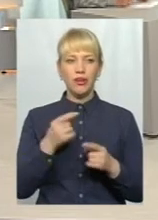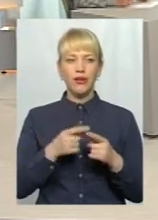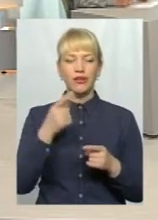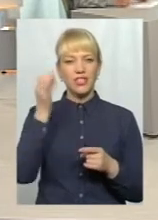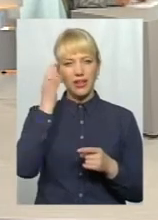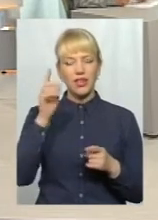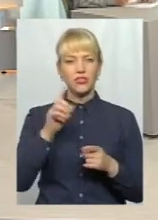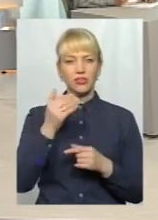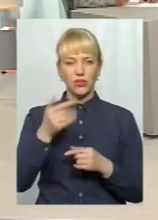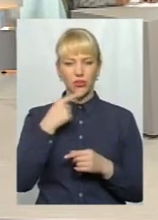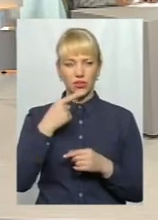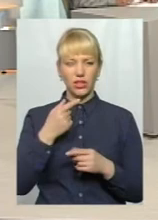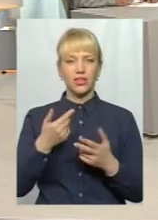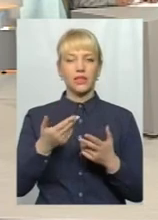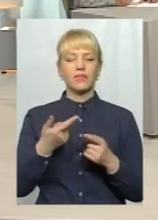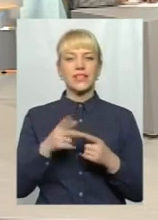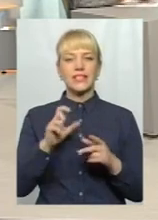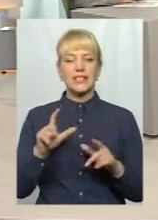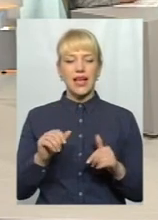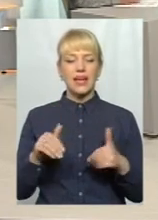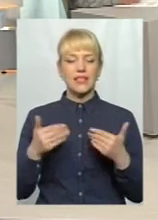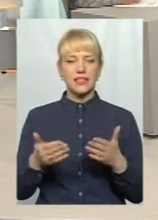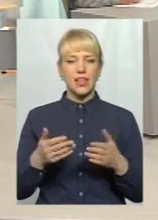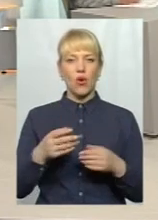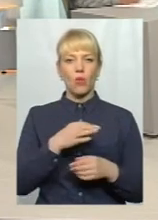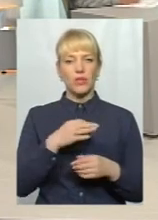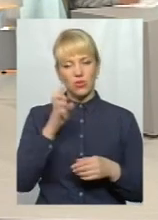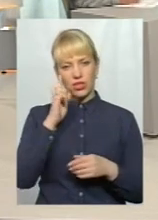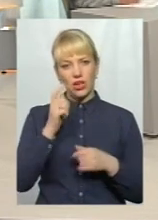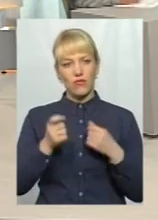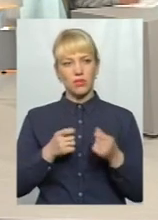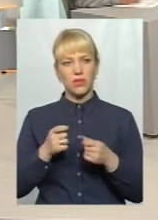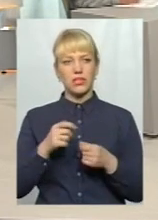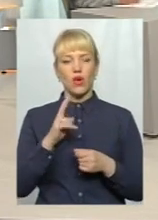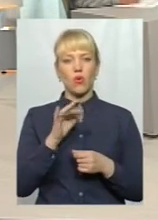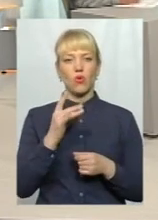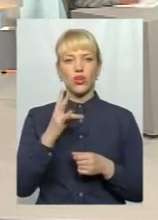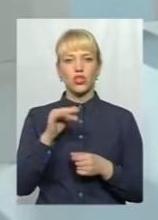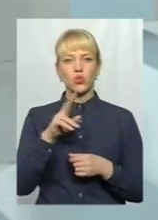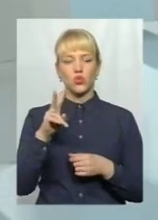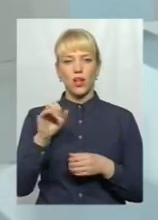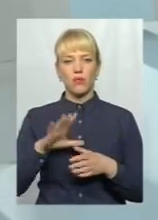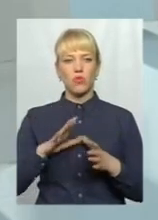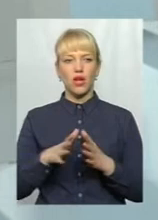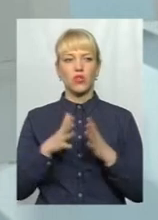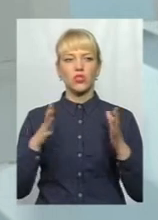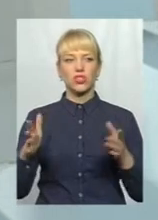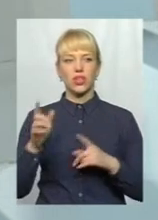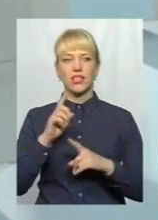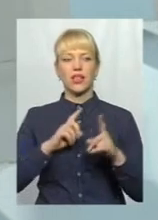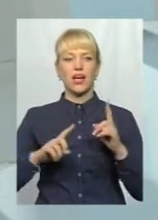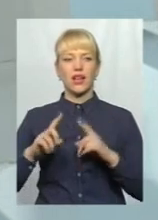згадали, так, за ініціативи голови обласної державної адміністрації Олександра Корнічука відбулась така розширена нарада,